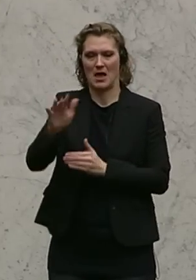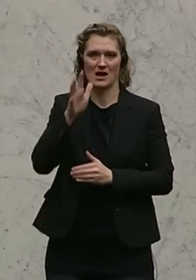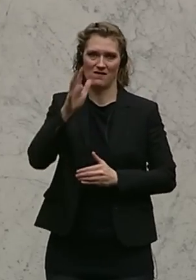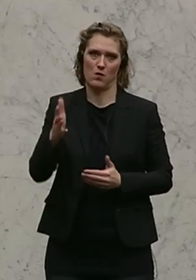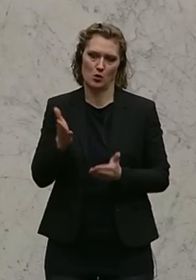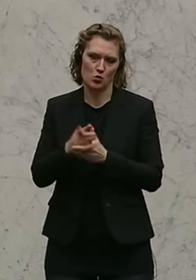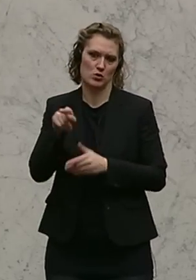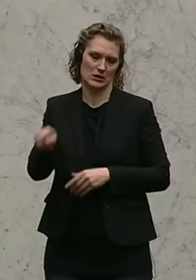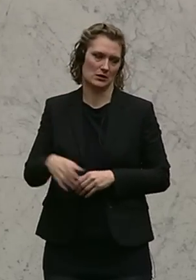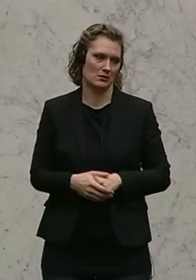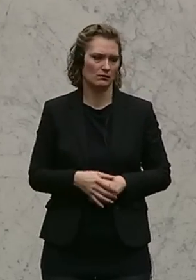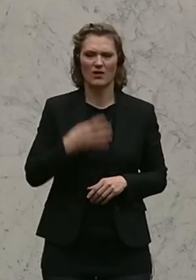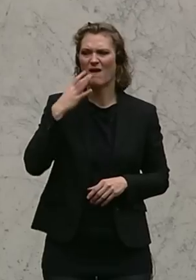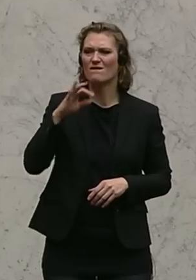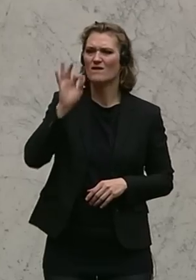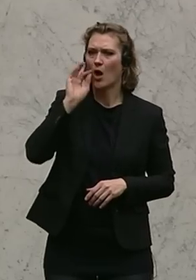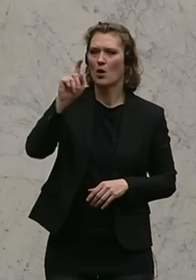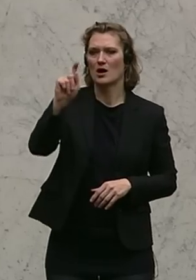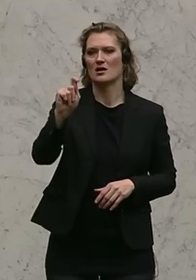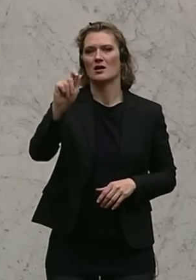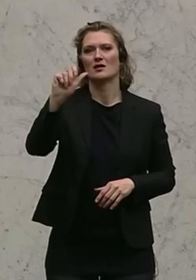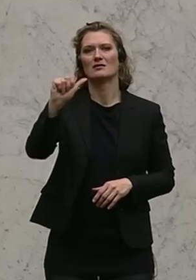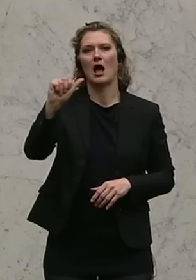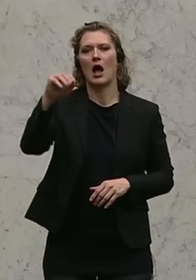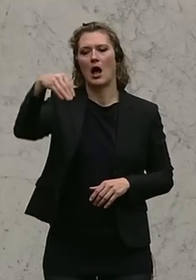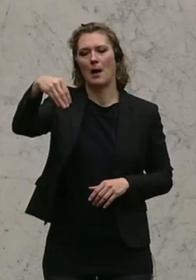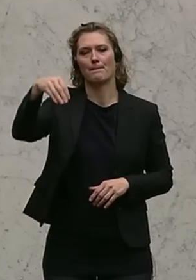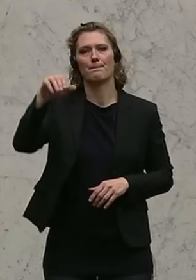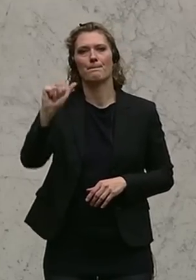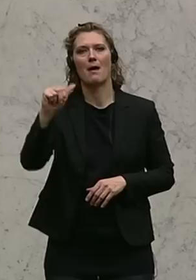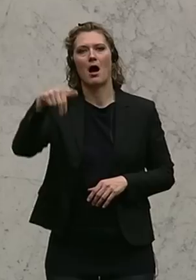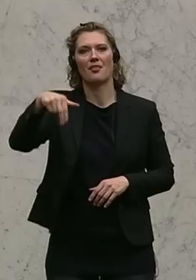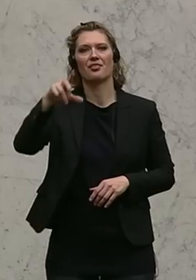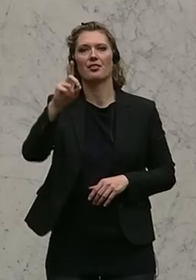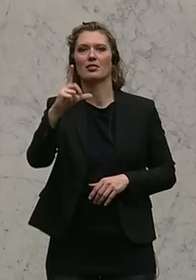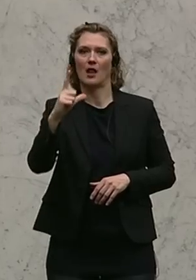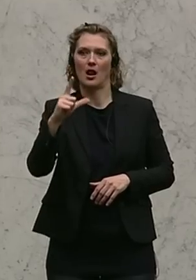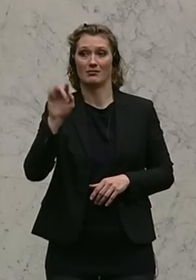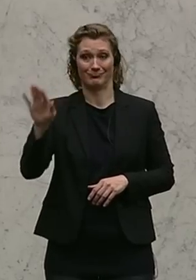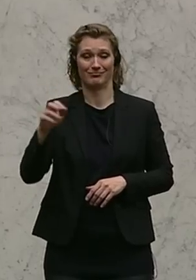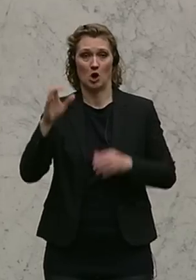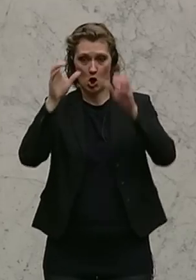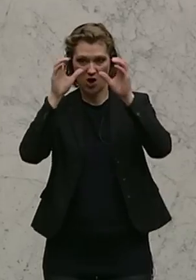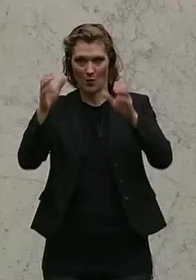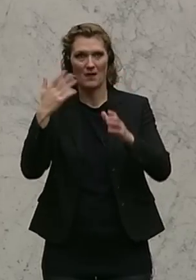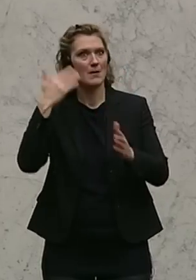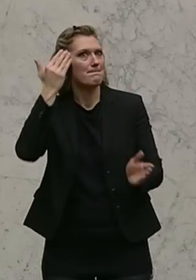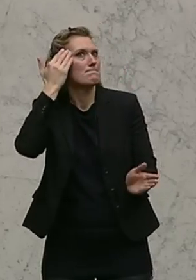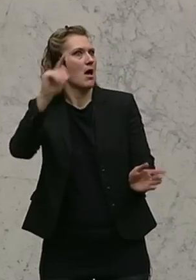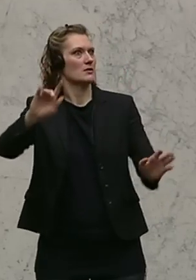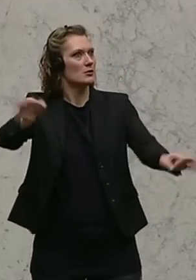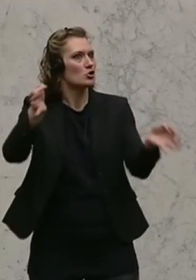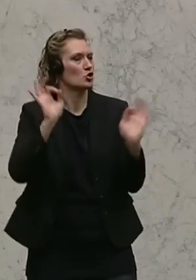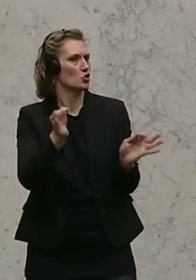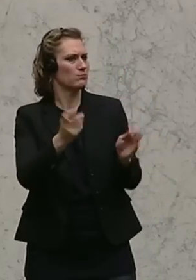Und Frau Damandl von der ÖVP hat gemeint, es war ein Meisterstück, dass man die Hypo verkauft hat und